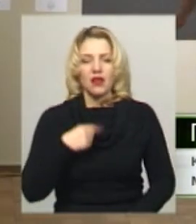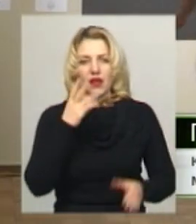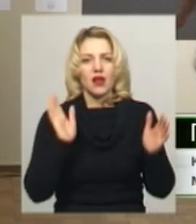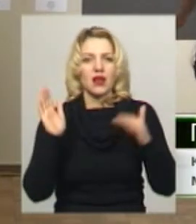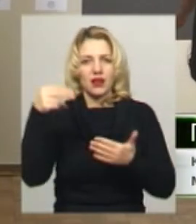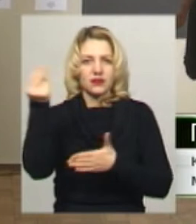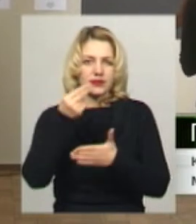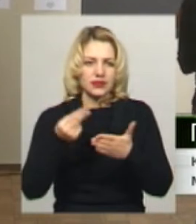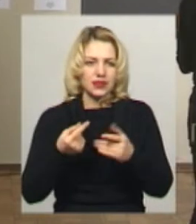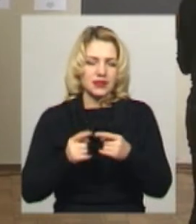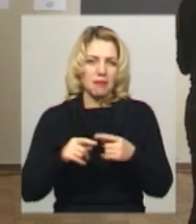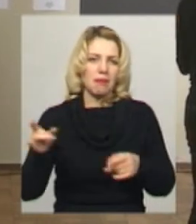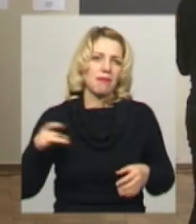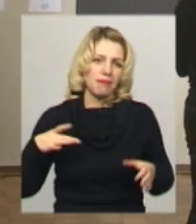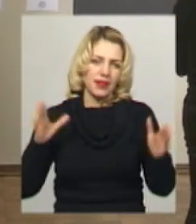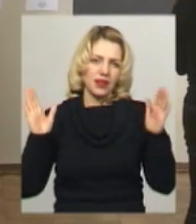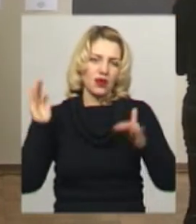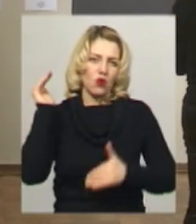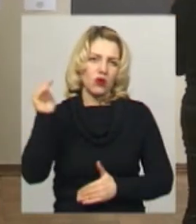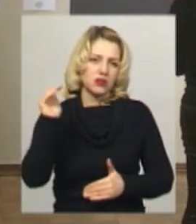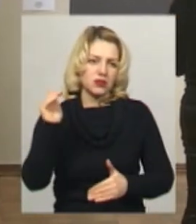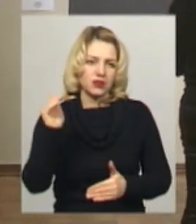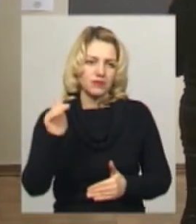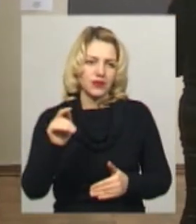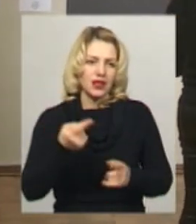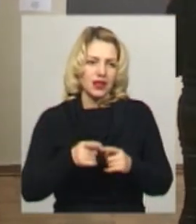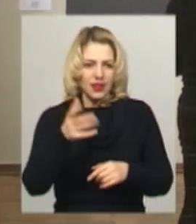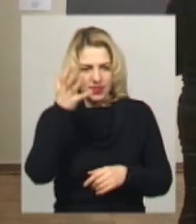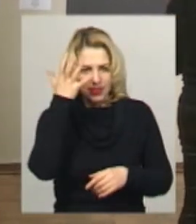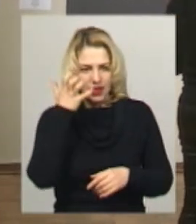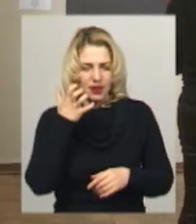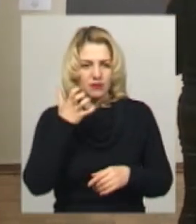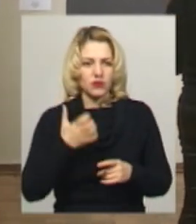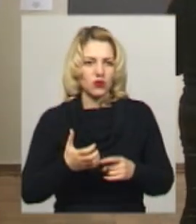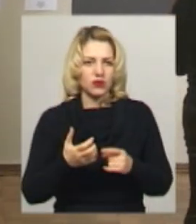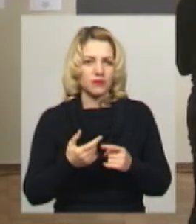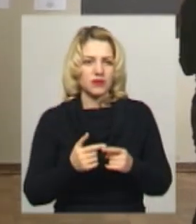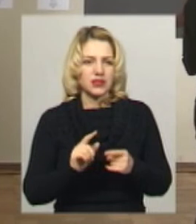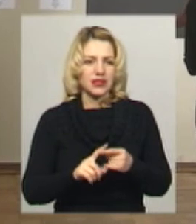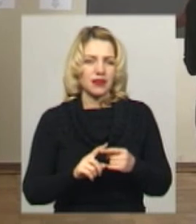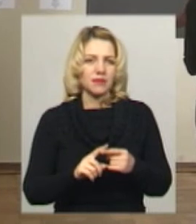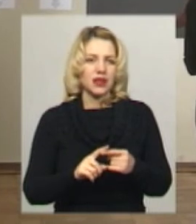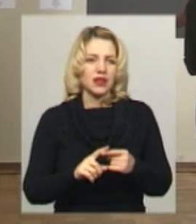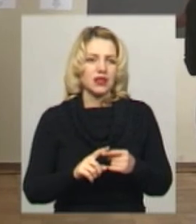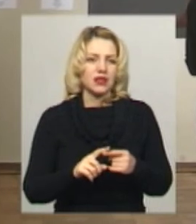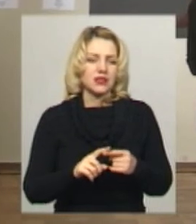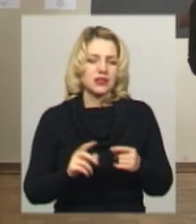Це білий холст в такому темному, в якійсь чащі. Холст – це завжди